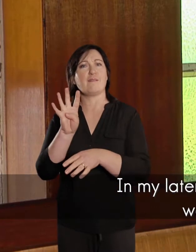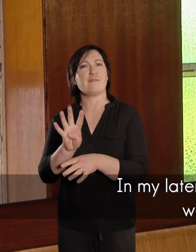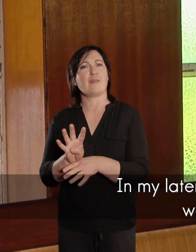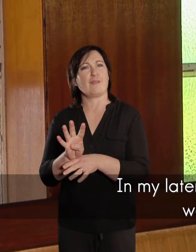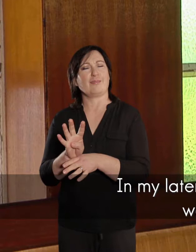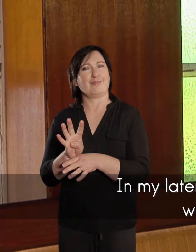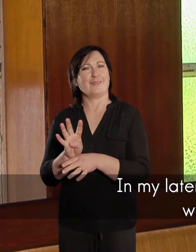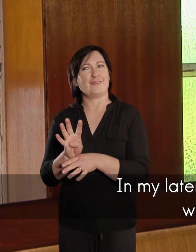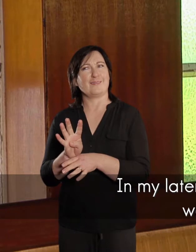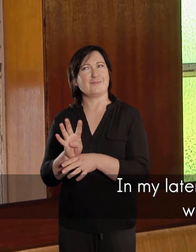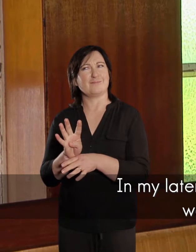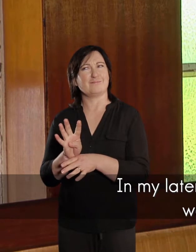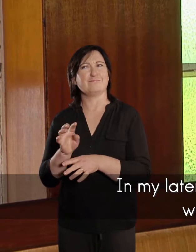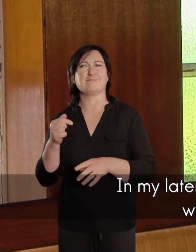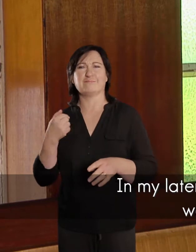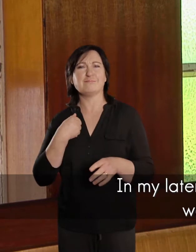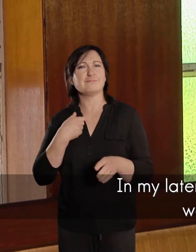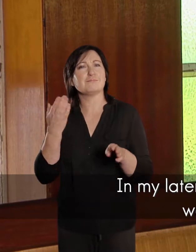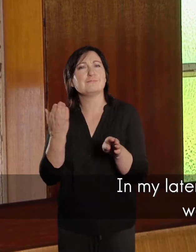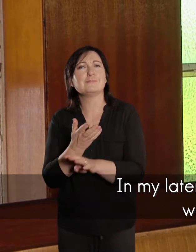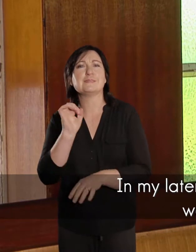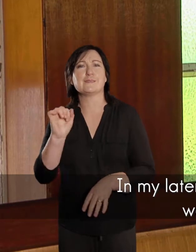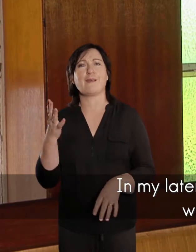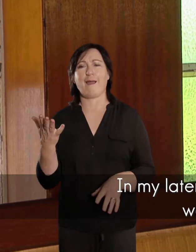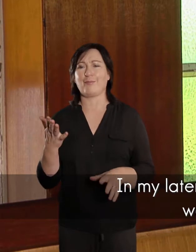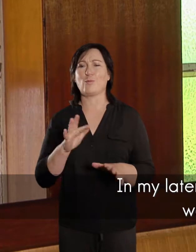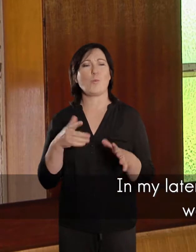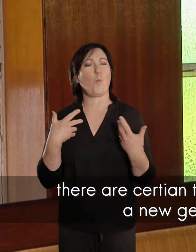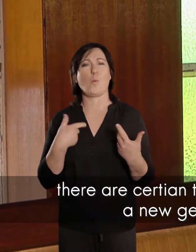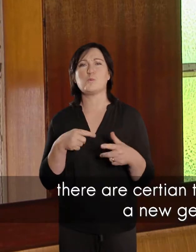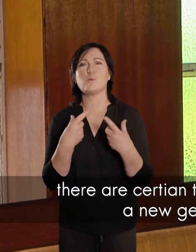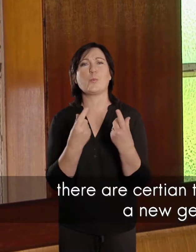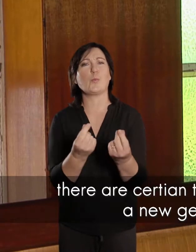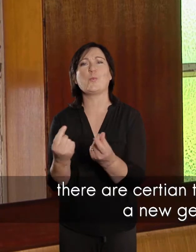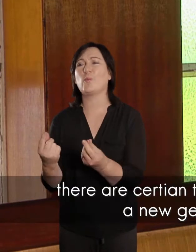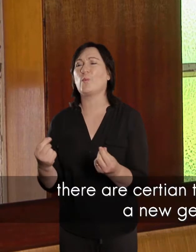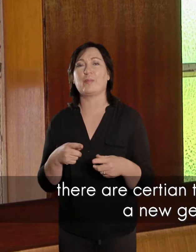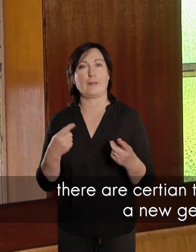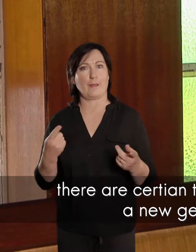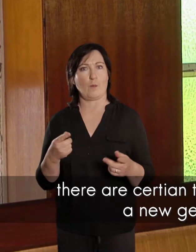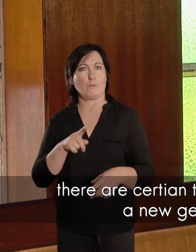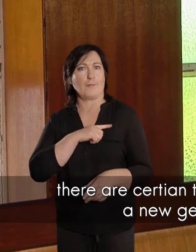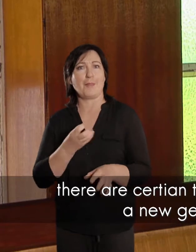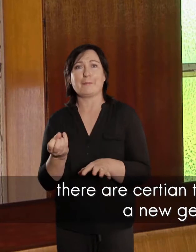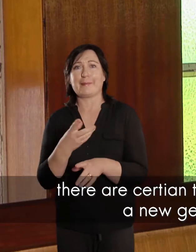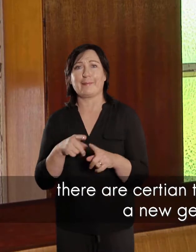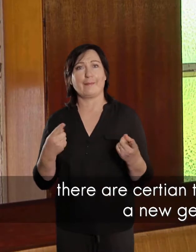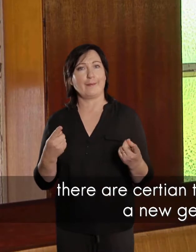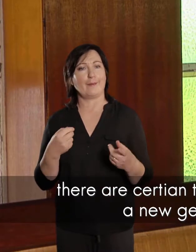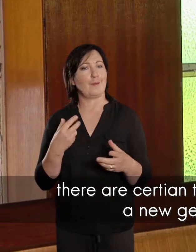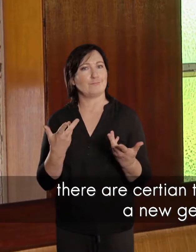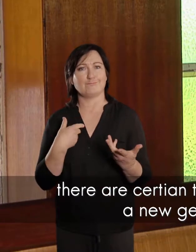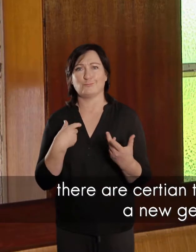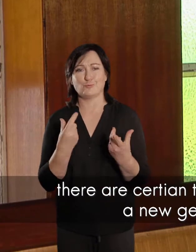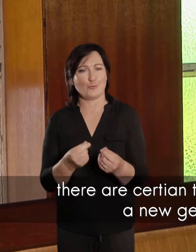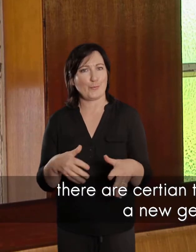op die kerkraad het ons die hand gemis in die goed wat ons doen daar is bepaalde goed wat nie meer plaas gevind het nie daar het een